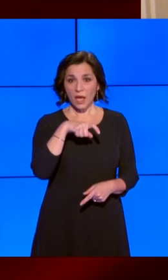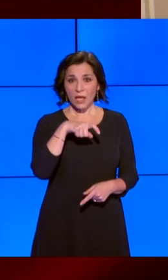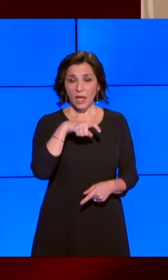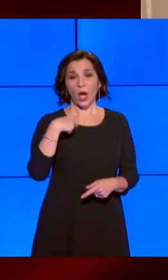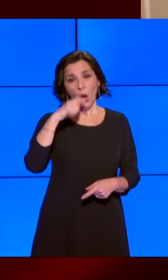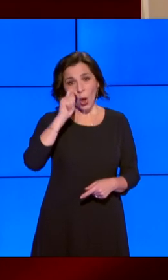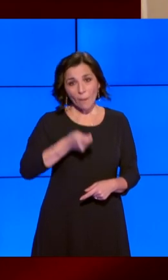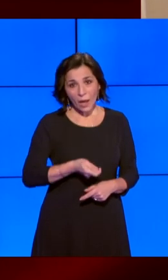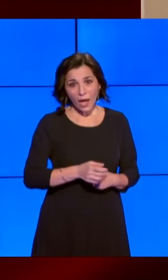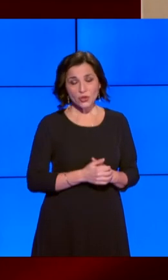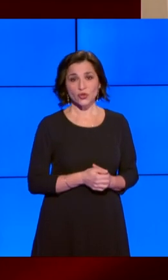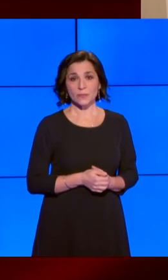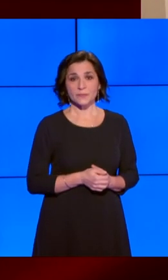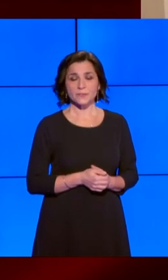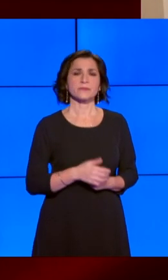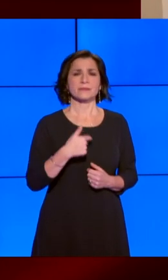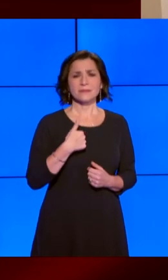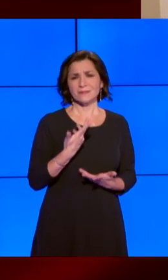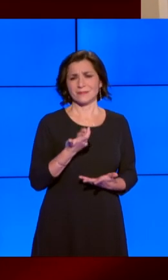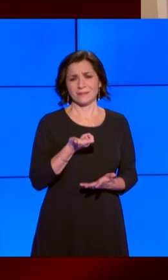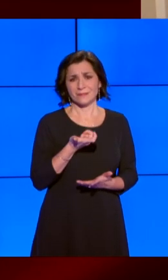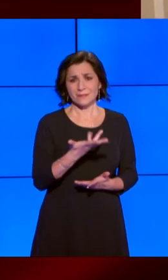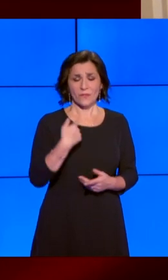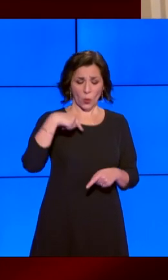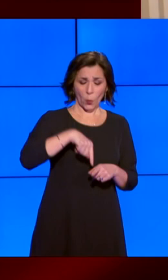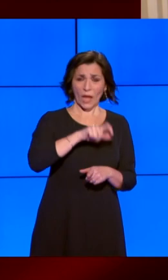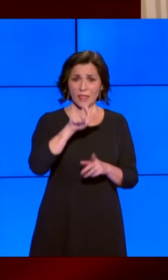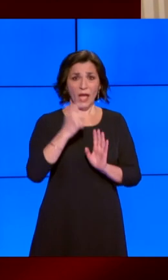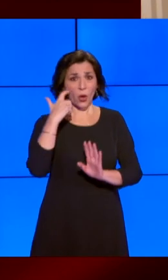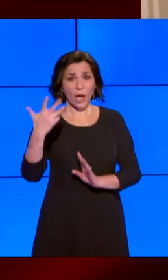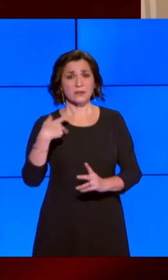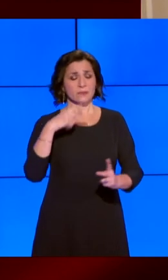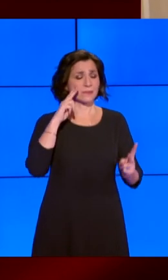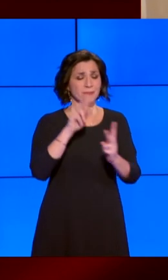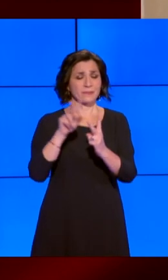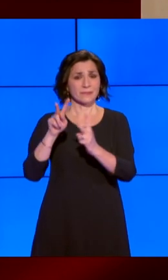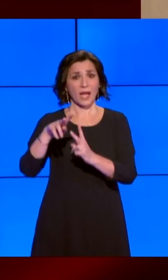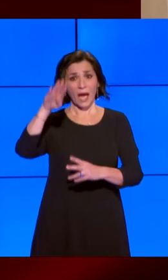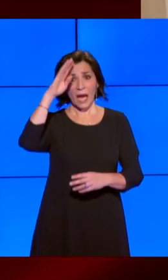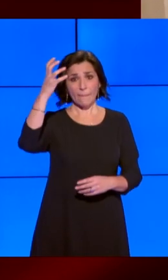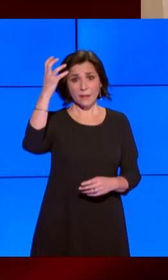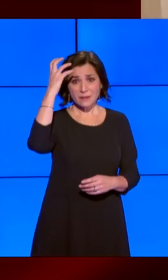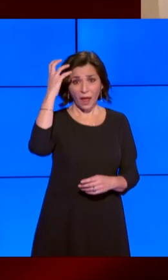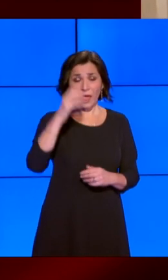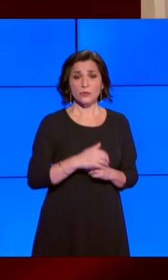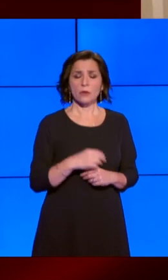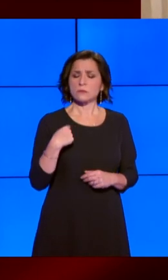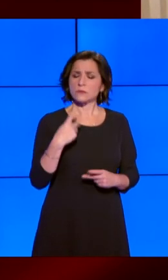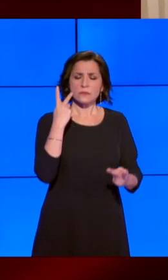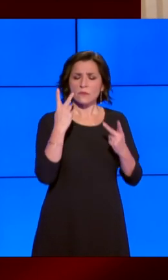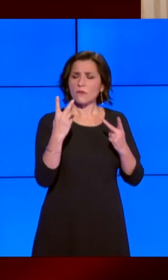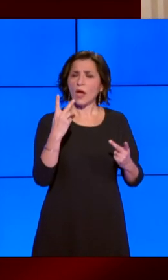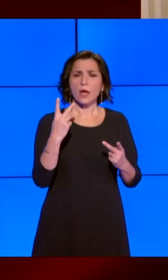In conto sovente, Capi di Stato, qui in Italia o all'estero, registro ovunque una grande